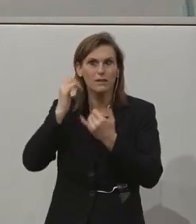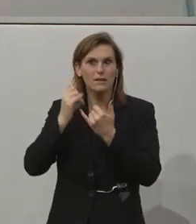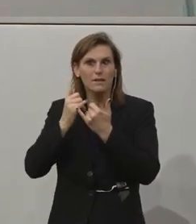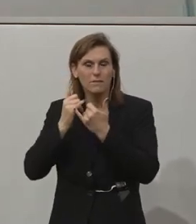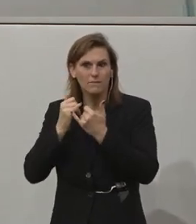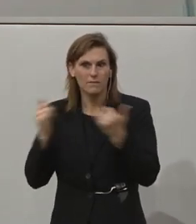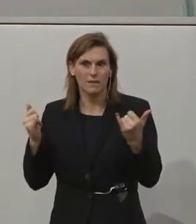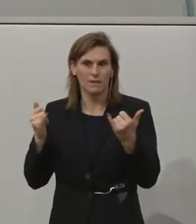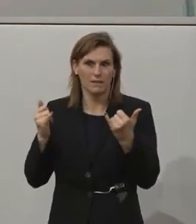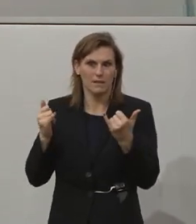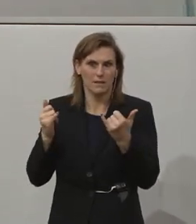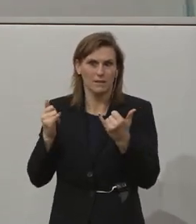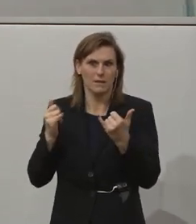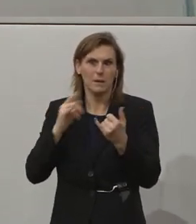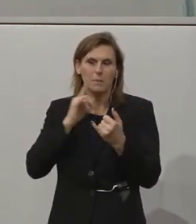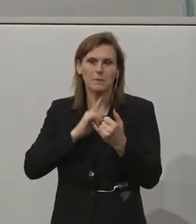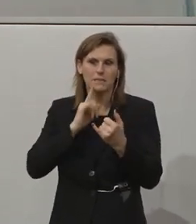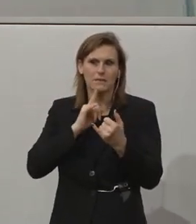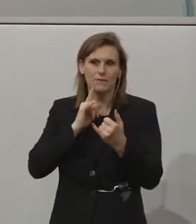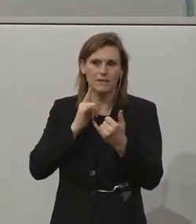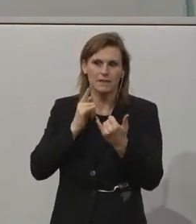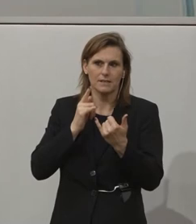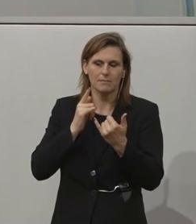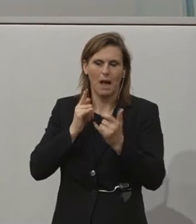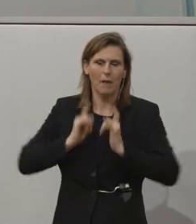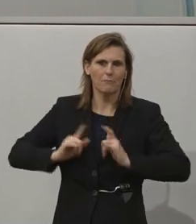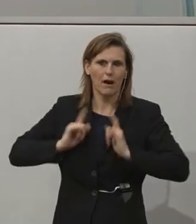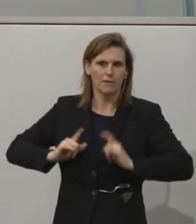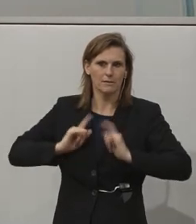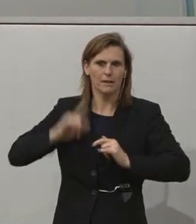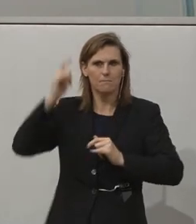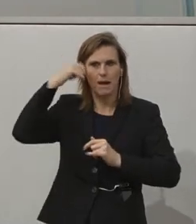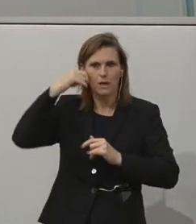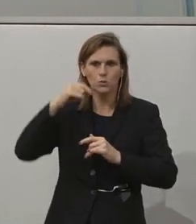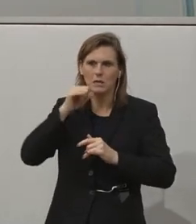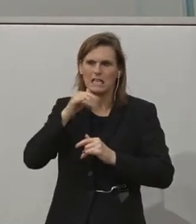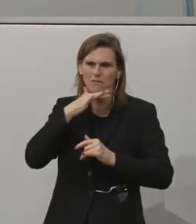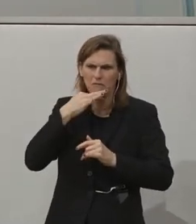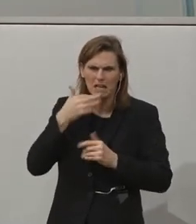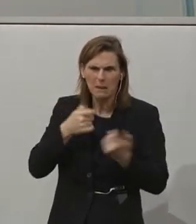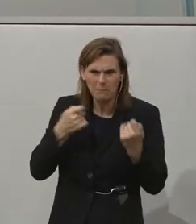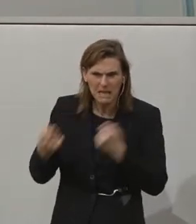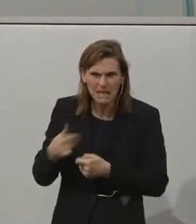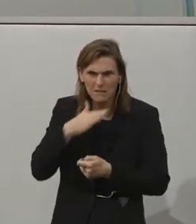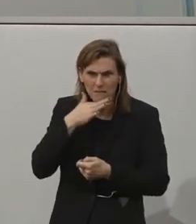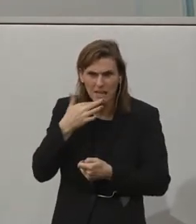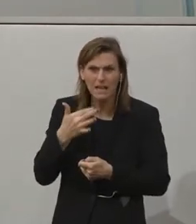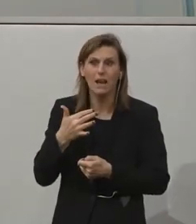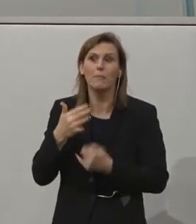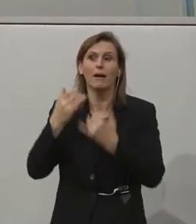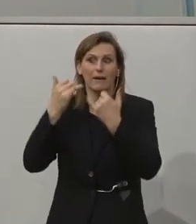pathway for them. But that is something that is changing. So I think key government funding is absolutely essential.